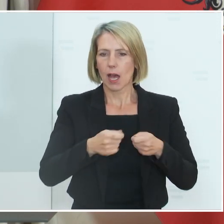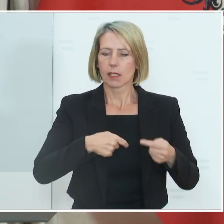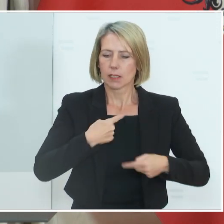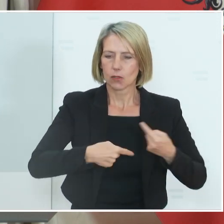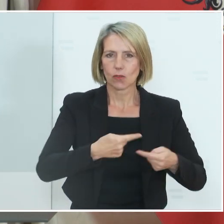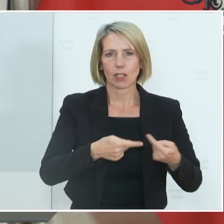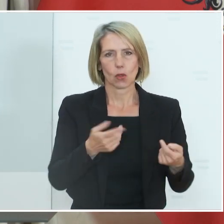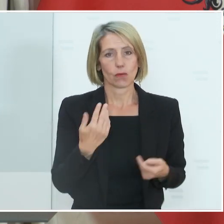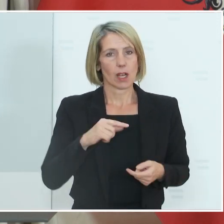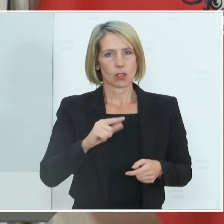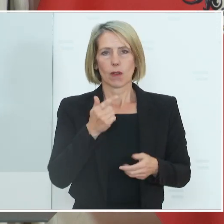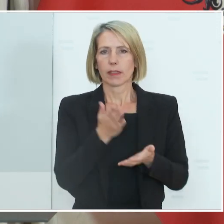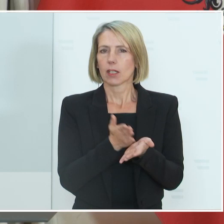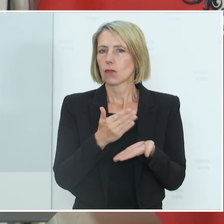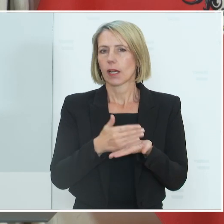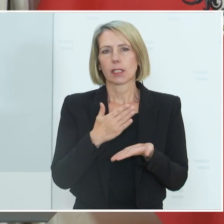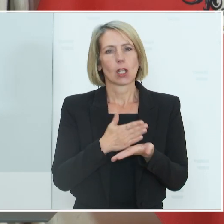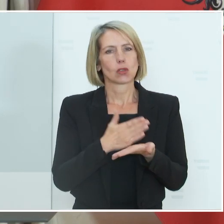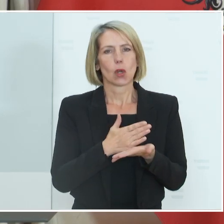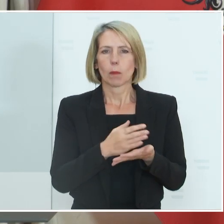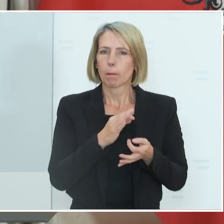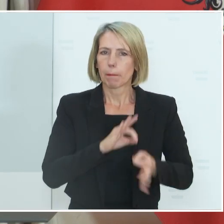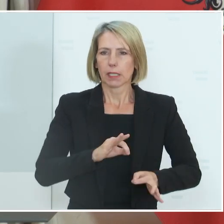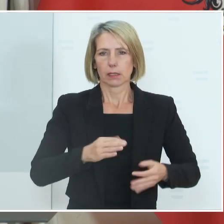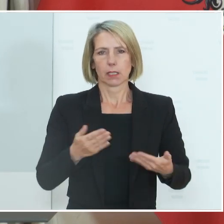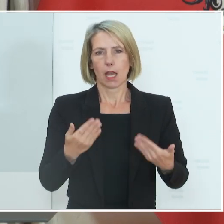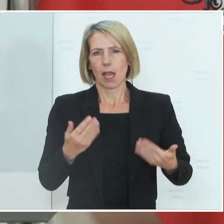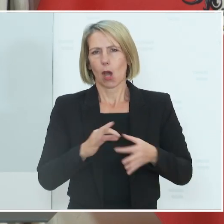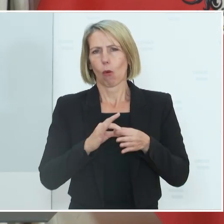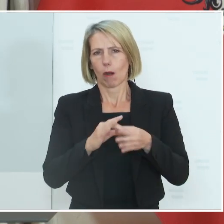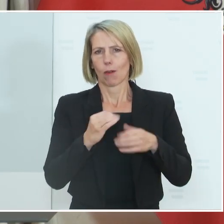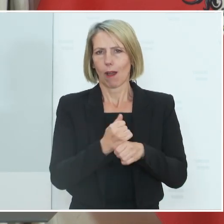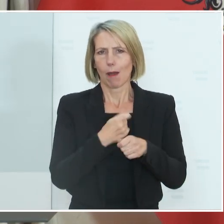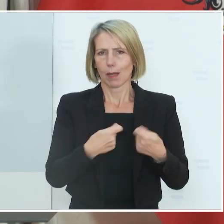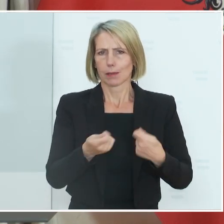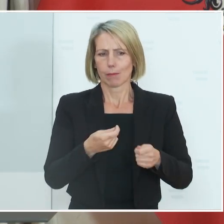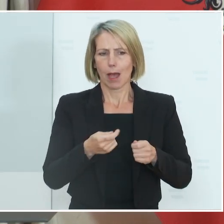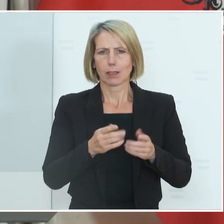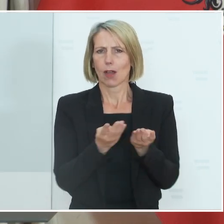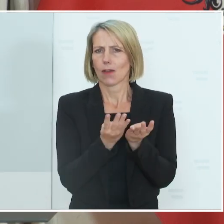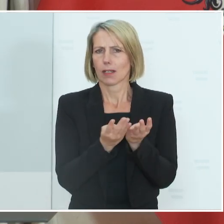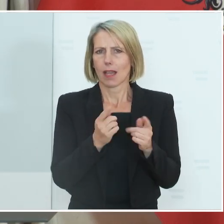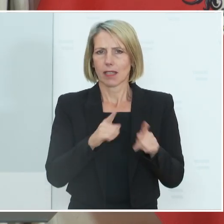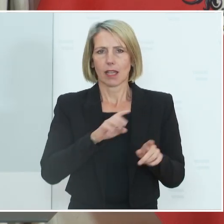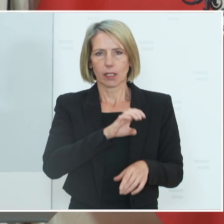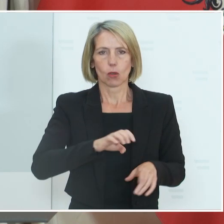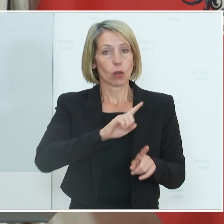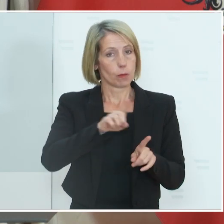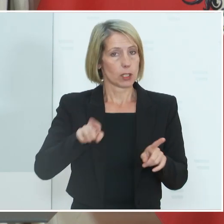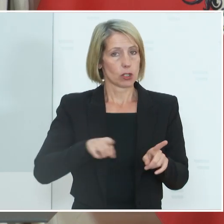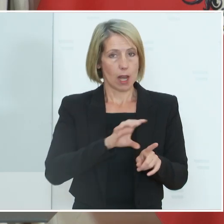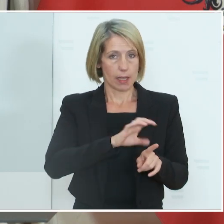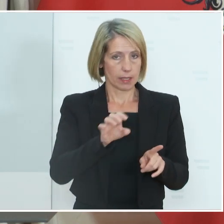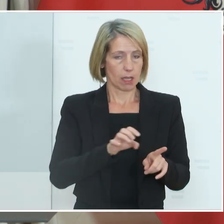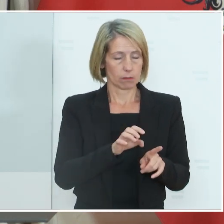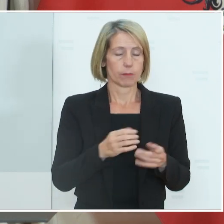im zweiten Quartal schon in Österreich die stärkste Erholung am Arbeitsmarkt von allen europäischen Ländern. Und auf diese Stärke setzen wir